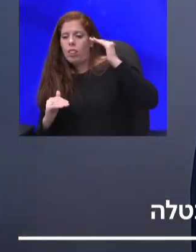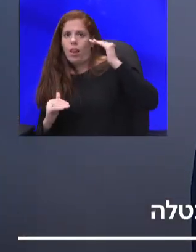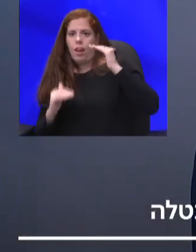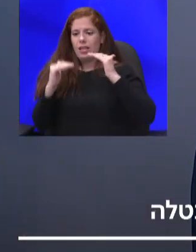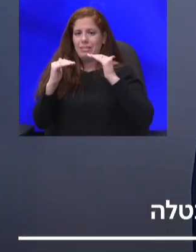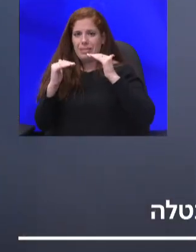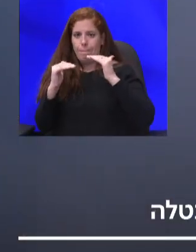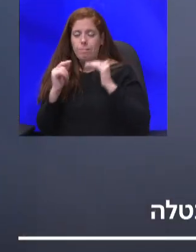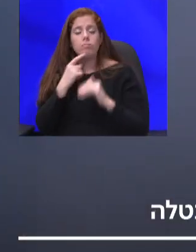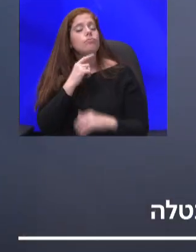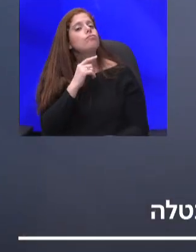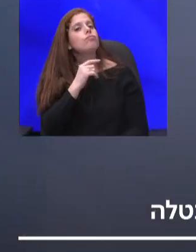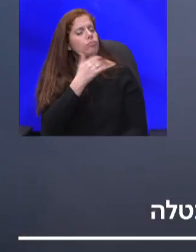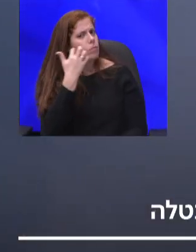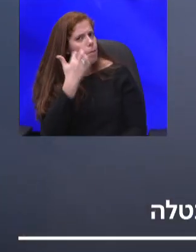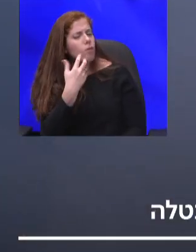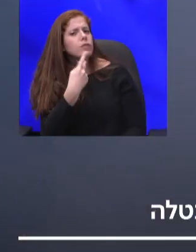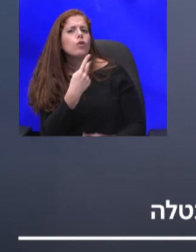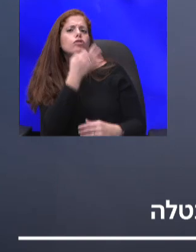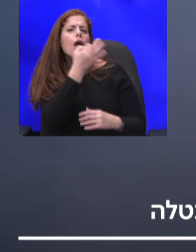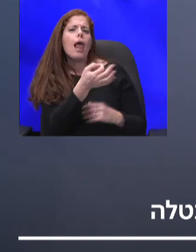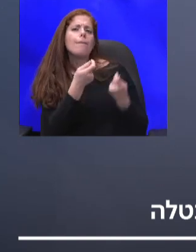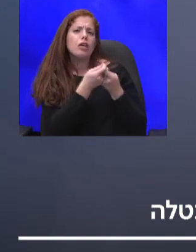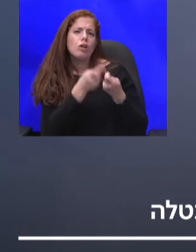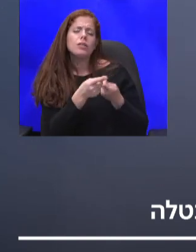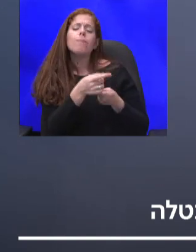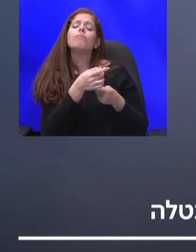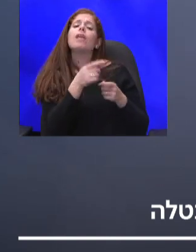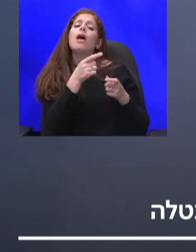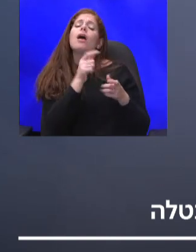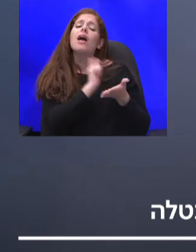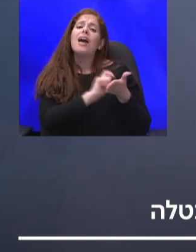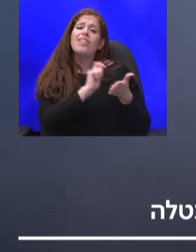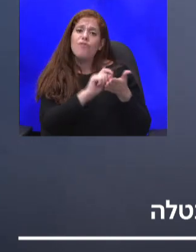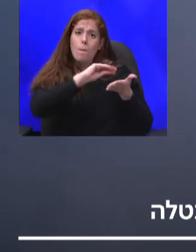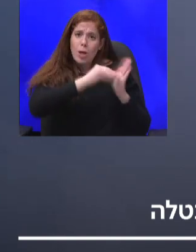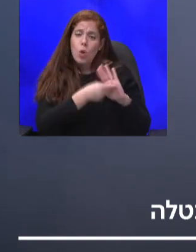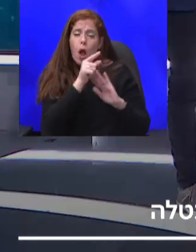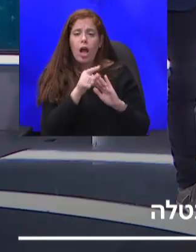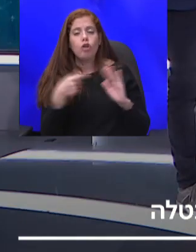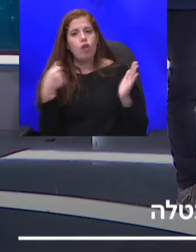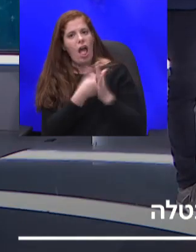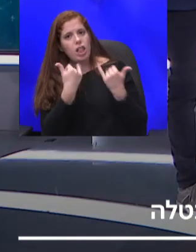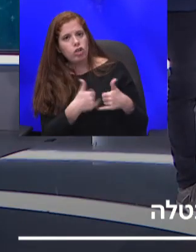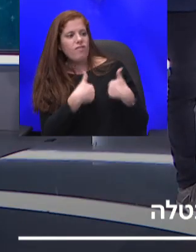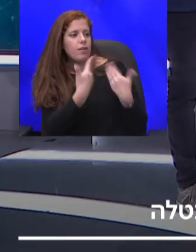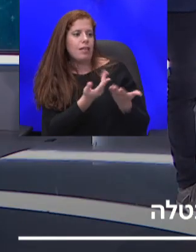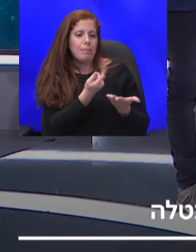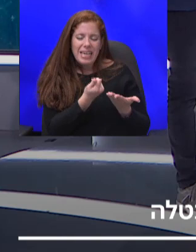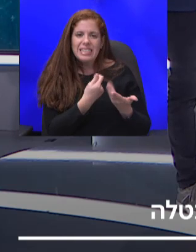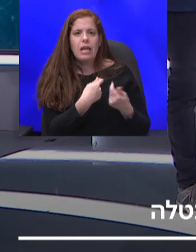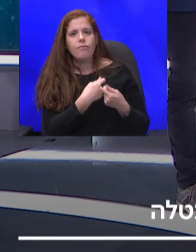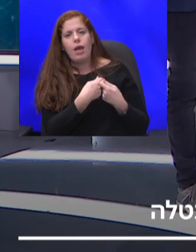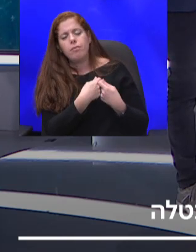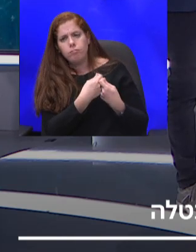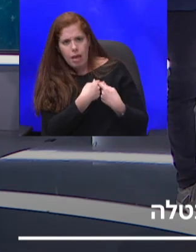שאלה בהקשר הזה, קרן המטבע כותבת על כך שאוקיי, עד עכשיו נתתם הרבה מאוד כסף, חילקתם סמיכון של כסף, הם קוראים